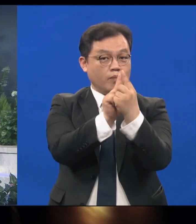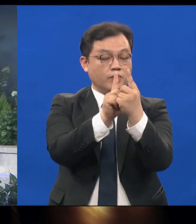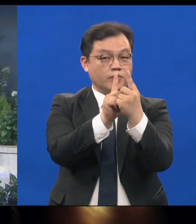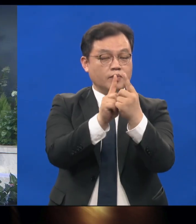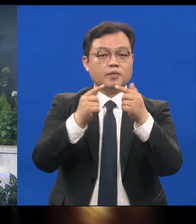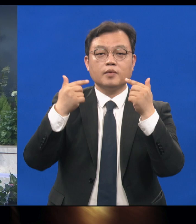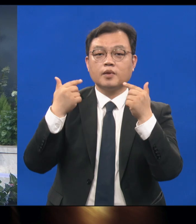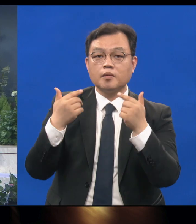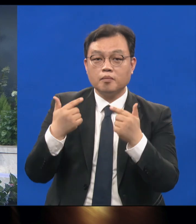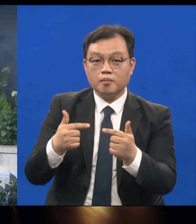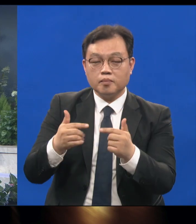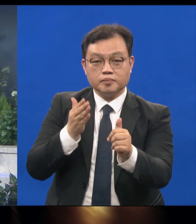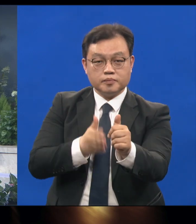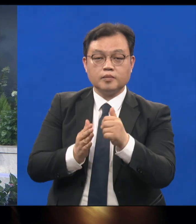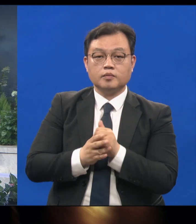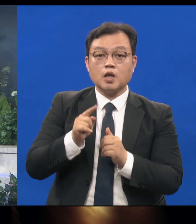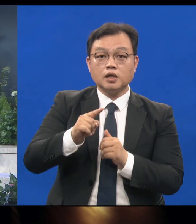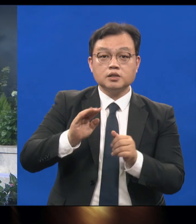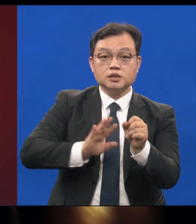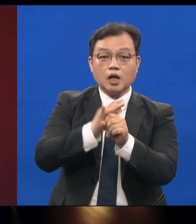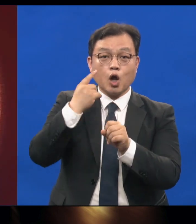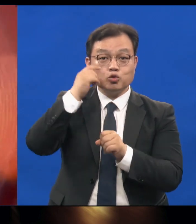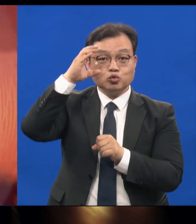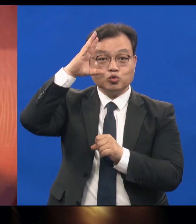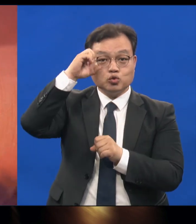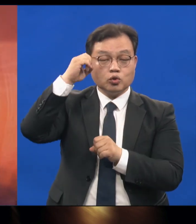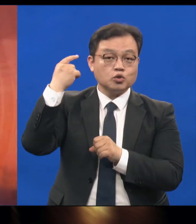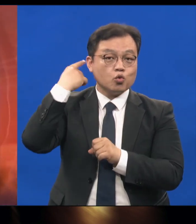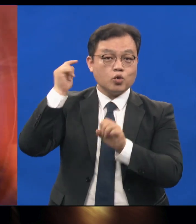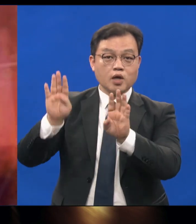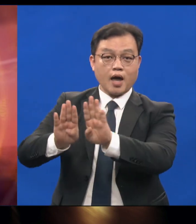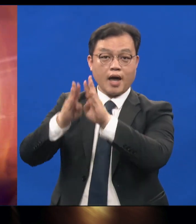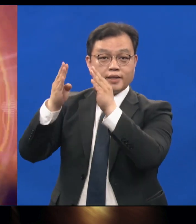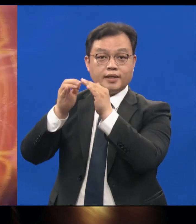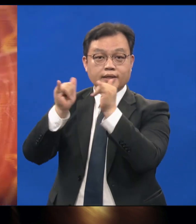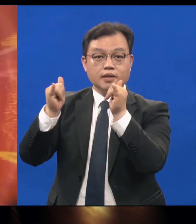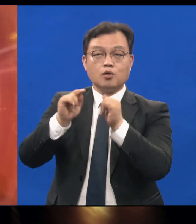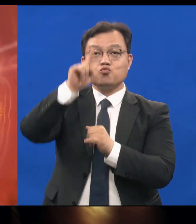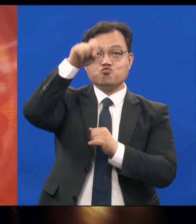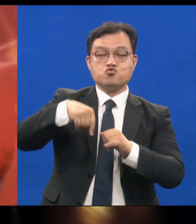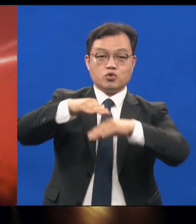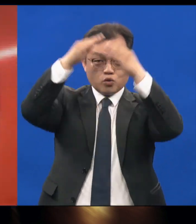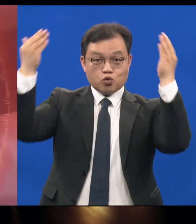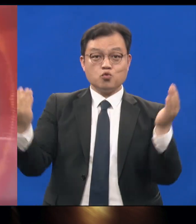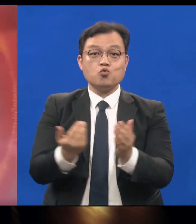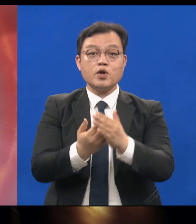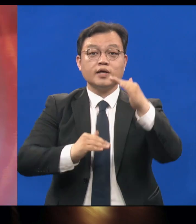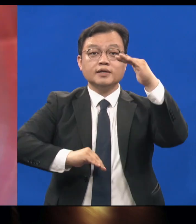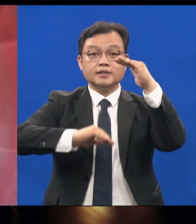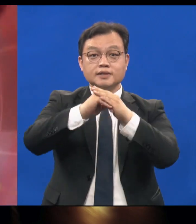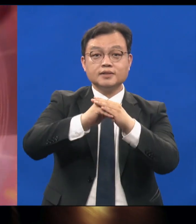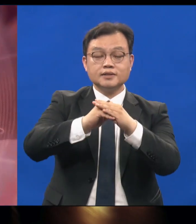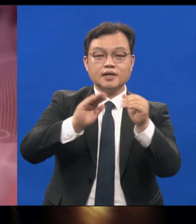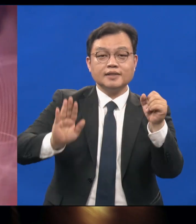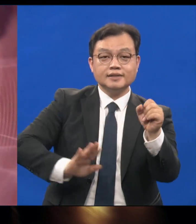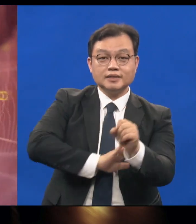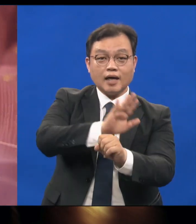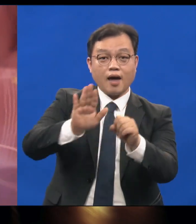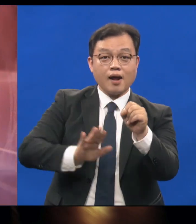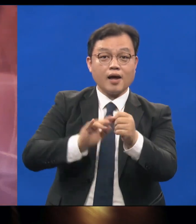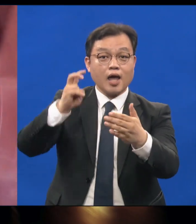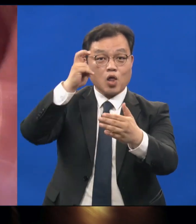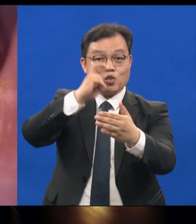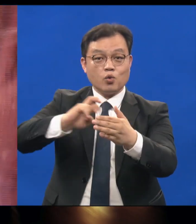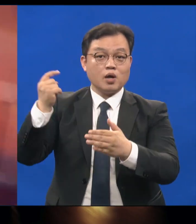사랑의 눈동자에 귀가 트인 사람에게는 우주에 충만한 사랑의 교양곡이 들리게 되는 겁니다